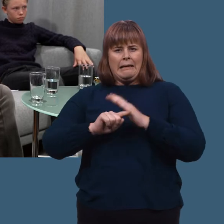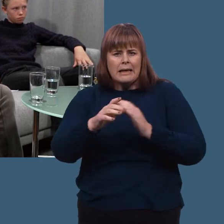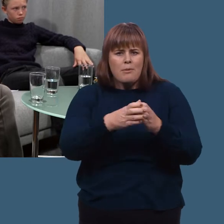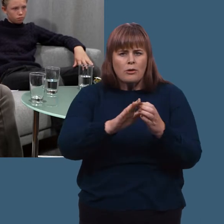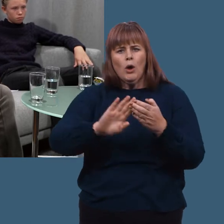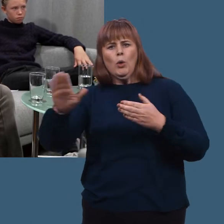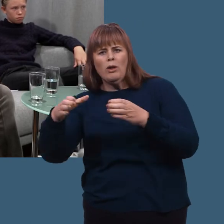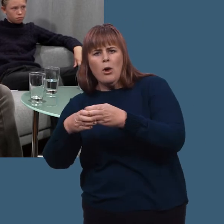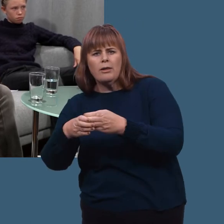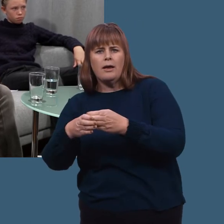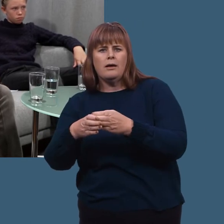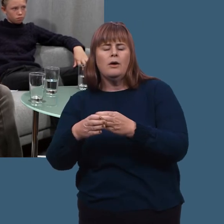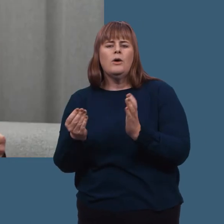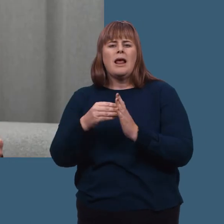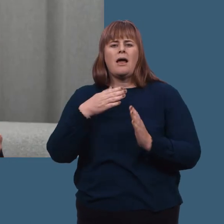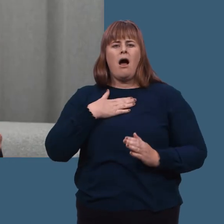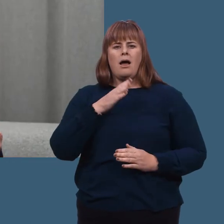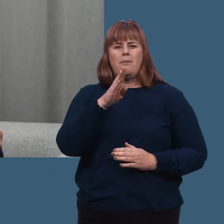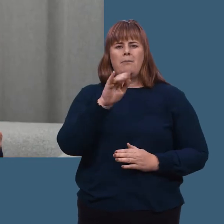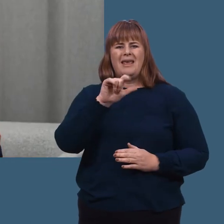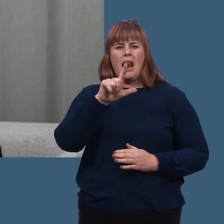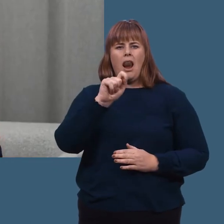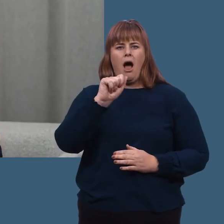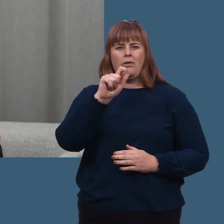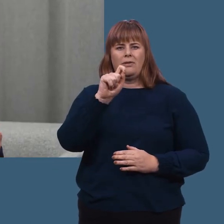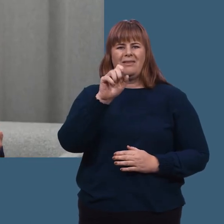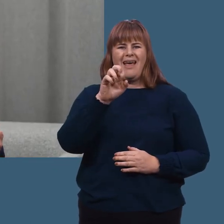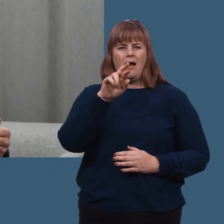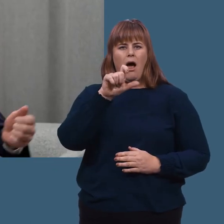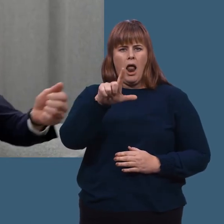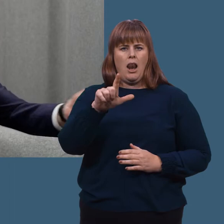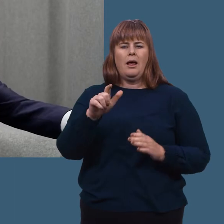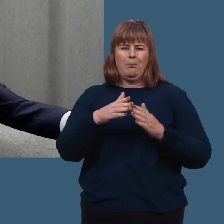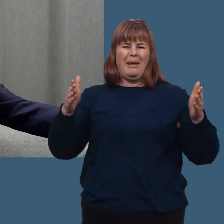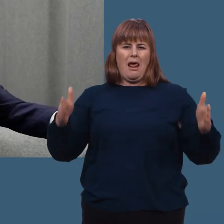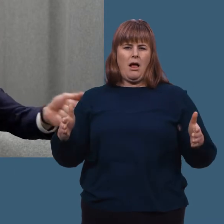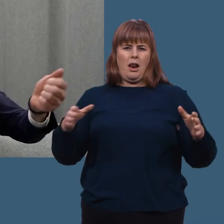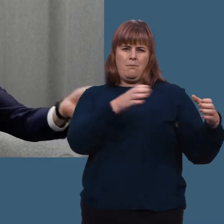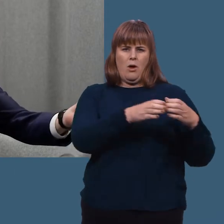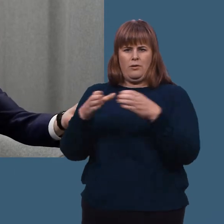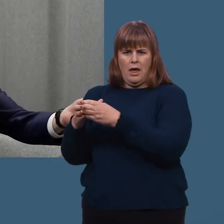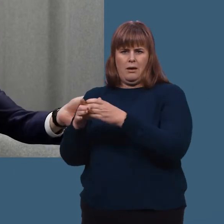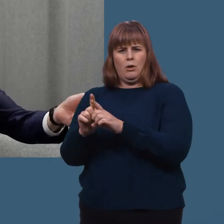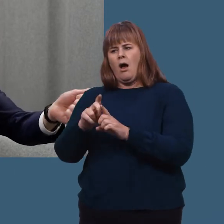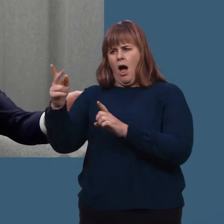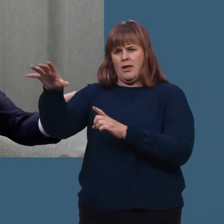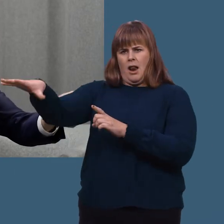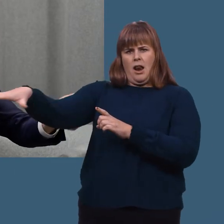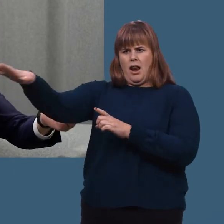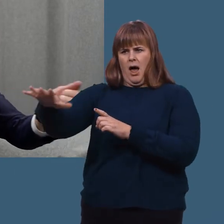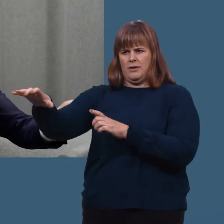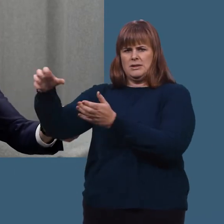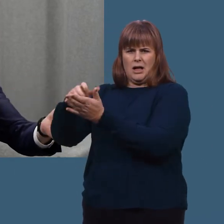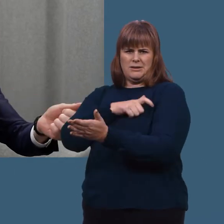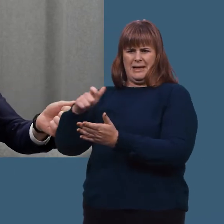av veldig mange møter. Og så har man det som heter bilaterale møter, det betyr at jeg kan sette meg ned med en statsminister fra et annet land og få en